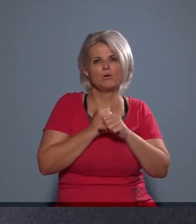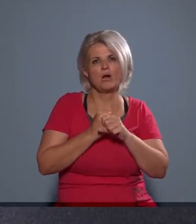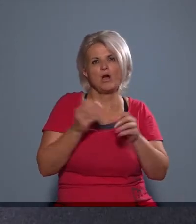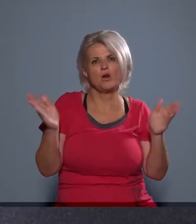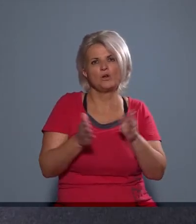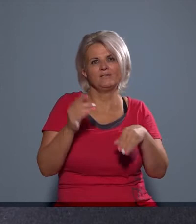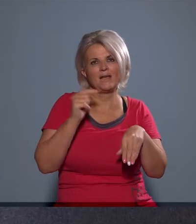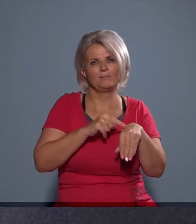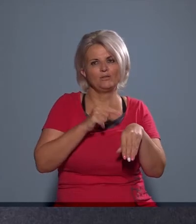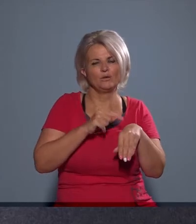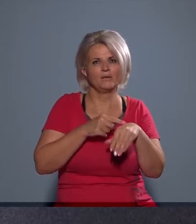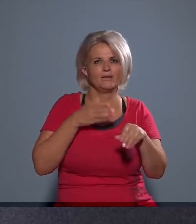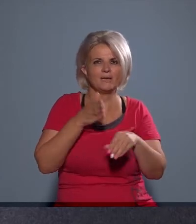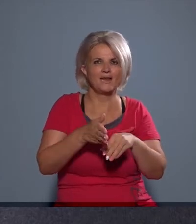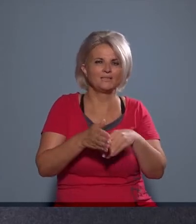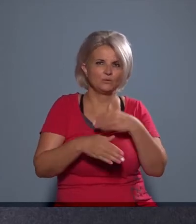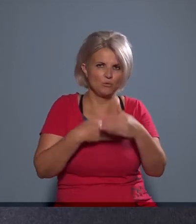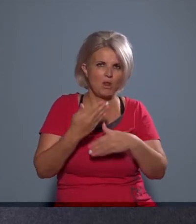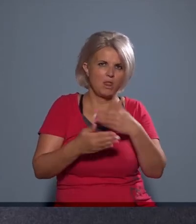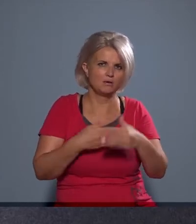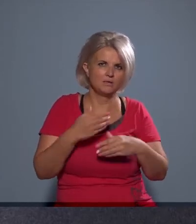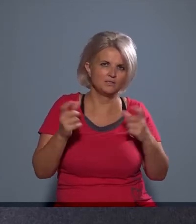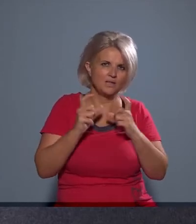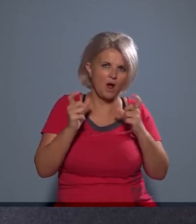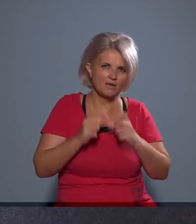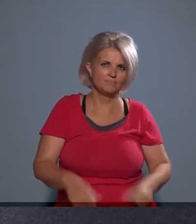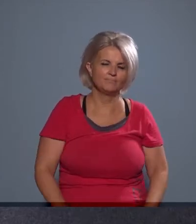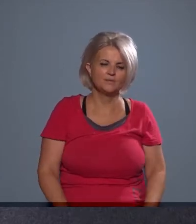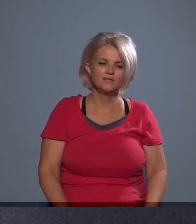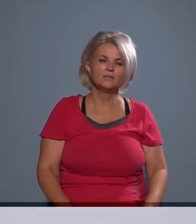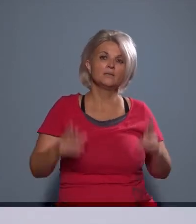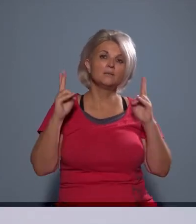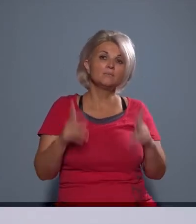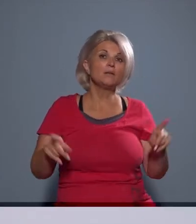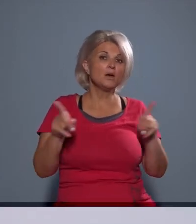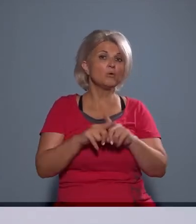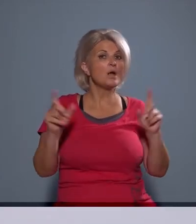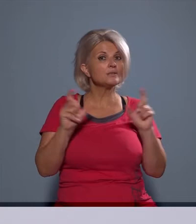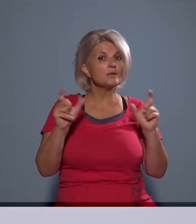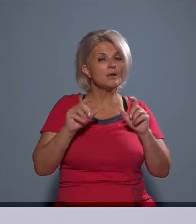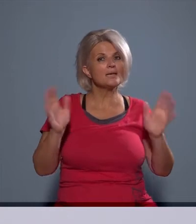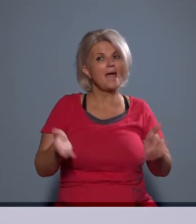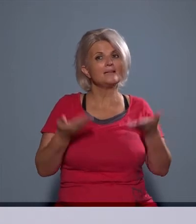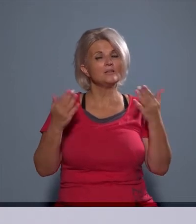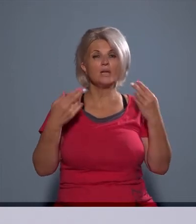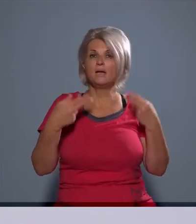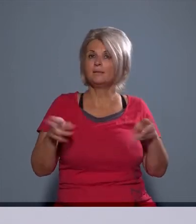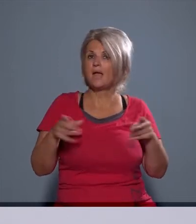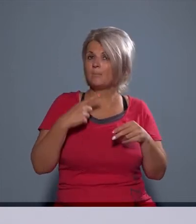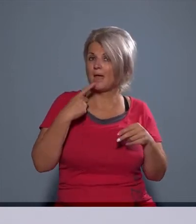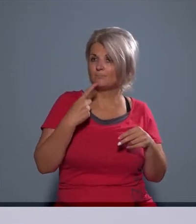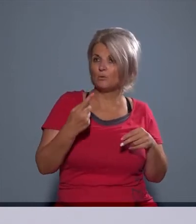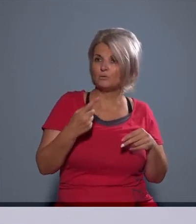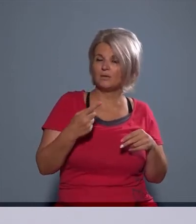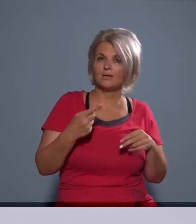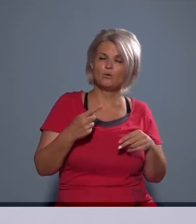időn keresztül áll fenn, de nyilván vannak olyan zajkeltések, amelyekre nem mondhatjuk azt, bármely körülmények között,